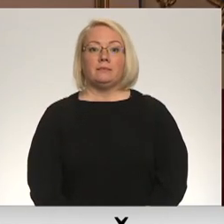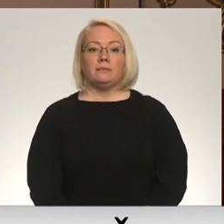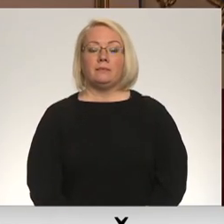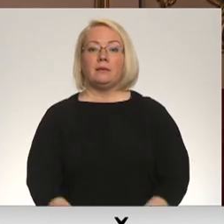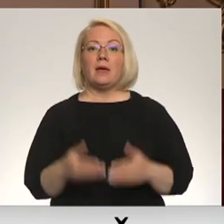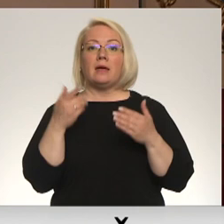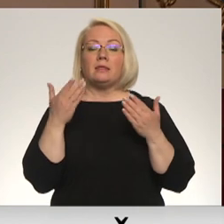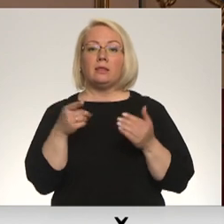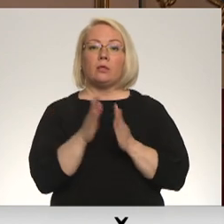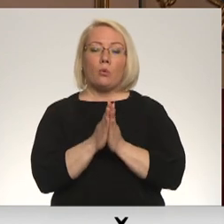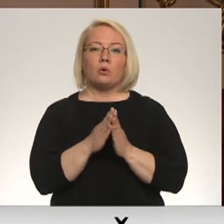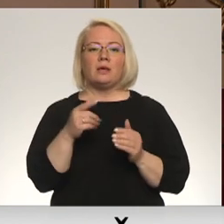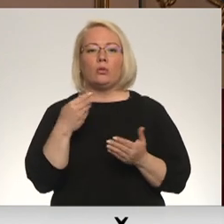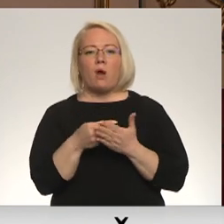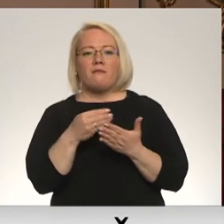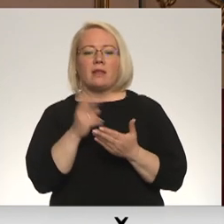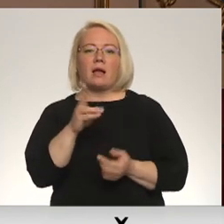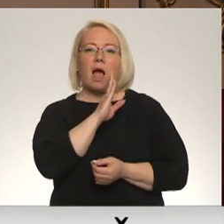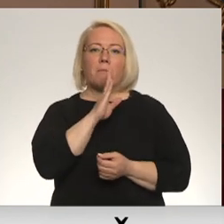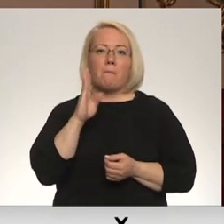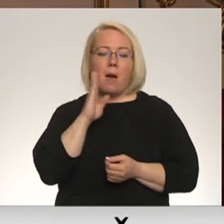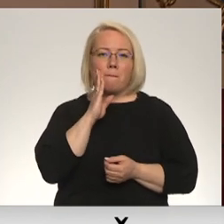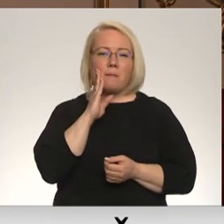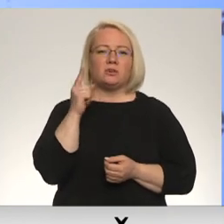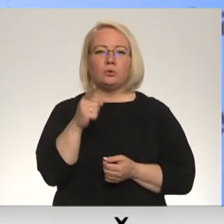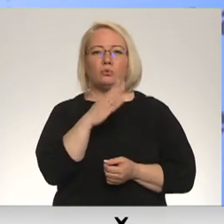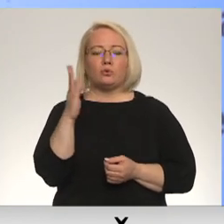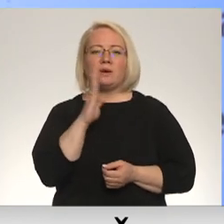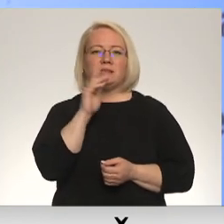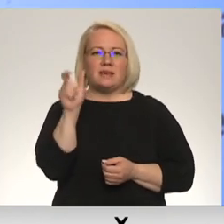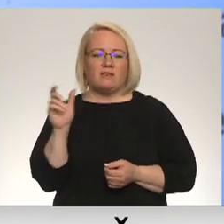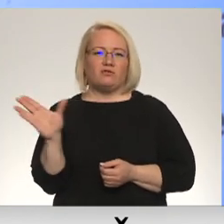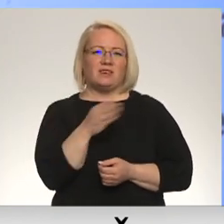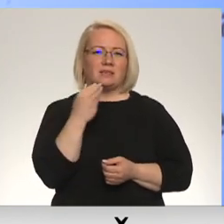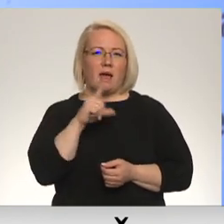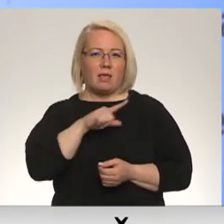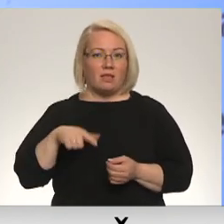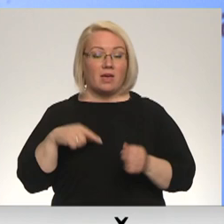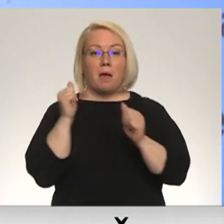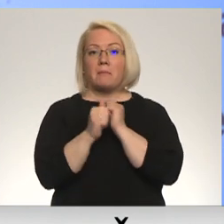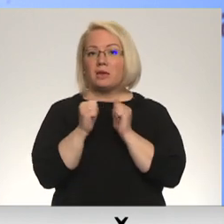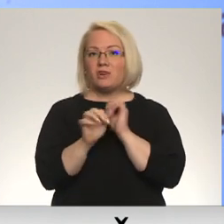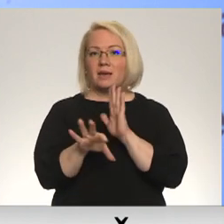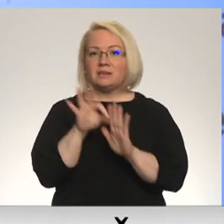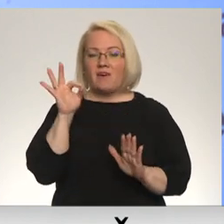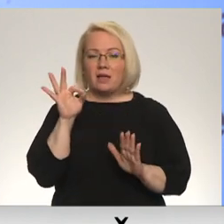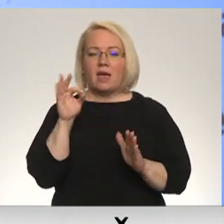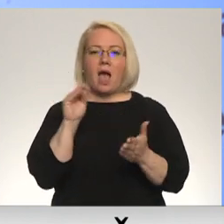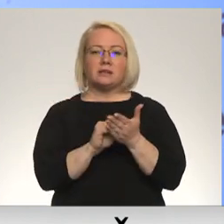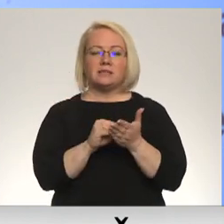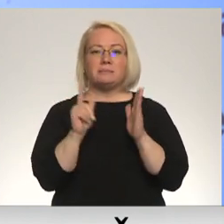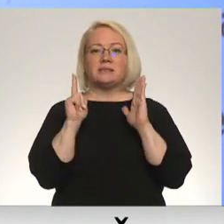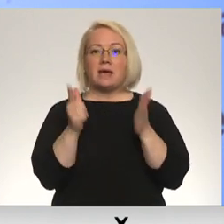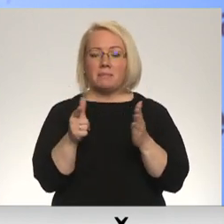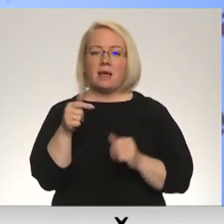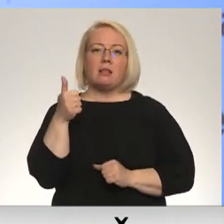Lūktas novērtēt sevi kā mammas, vairāk nekā tūkstoši sievieši visā Latvijā, visbiežāk izvēlējās sev atzīm septiņi, kas